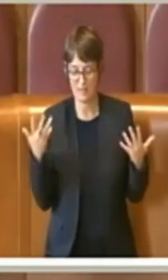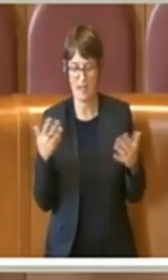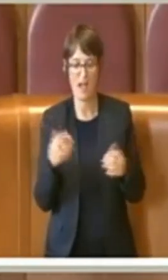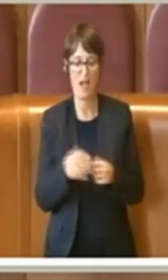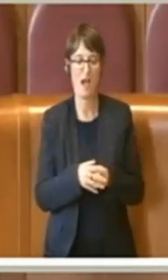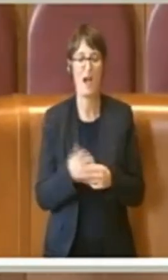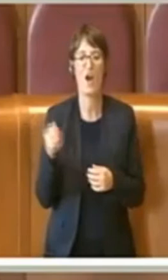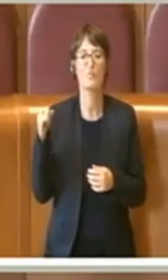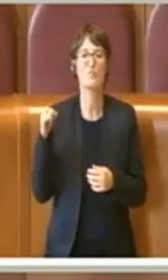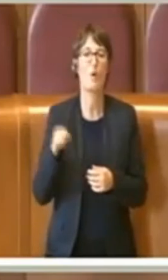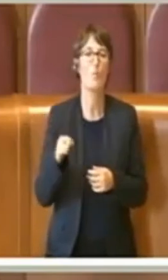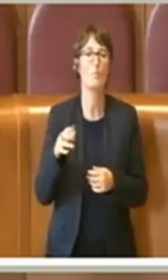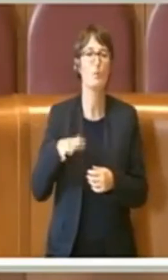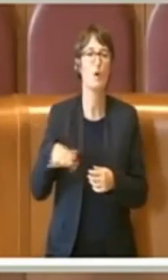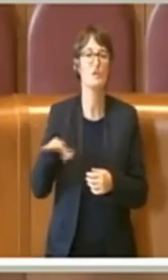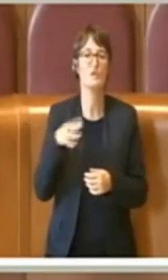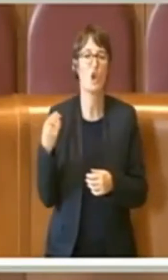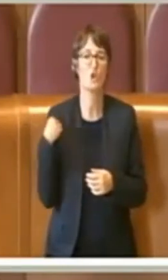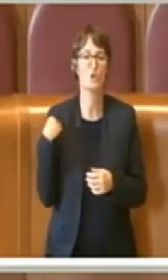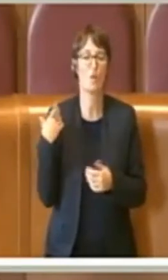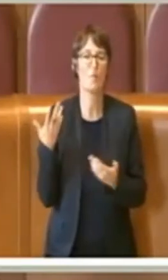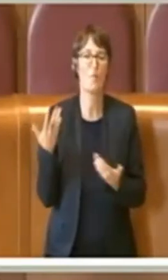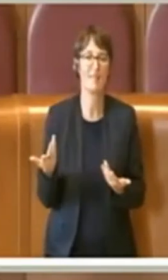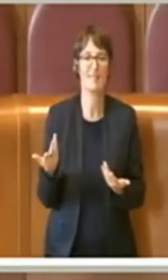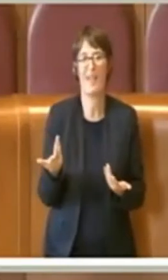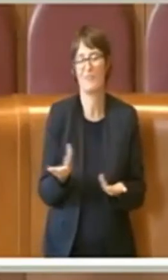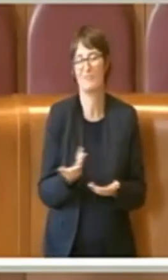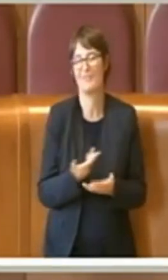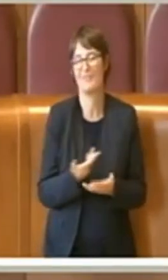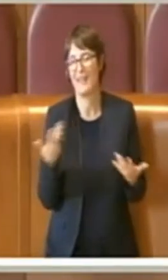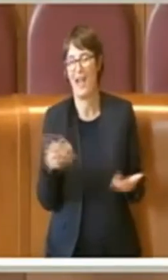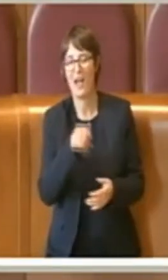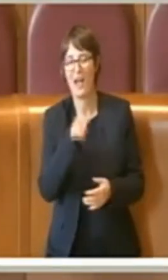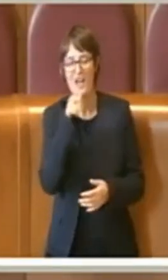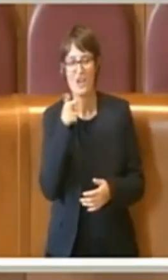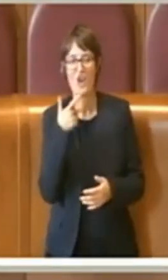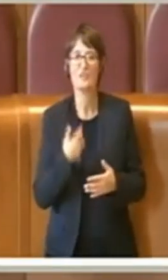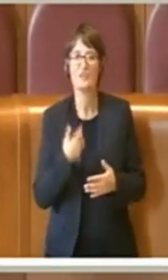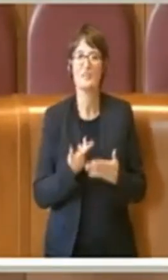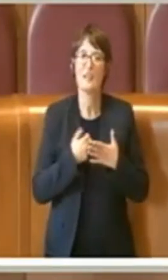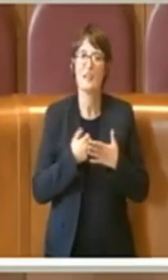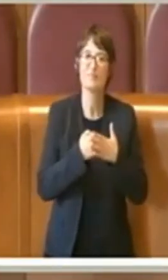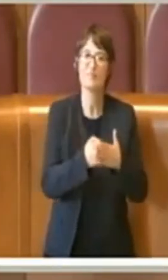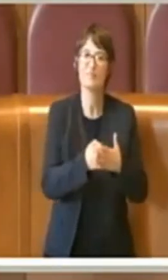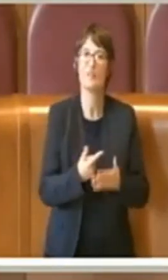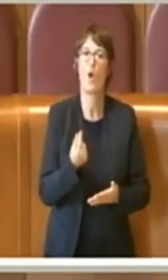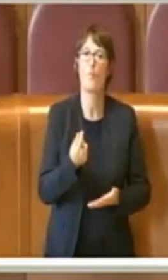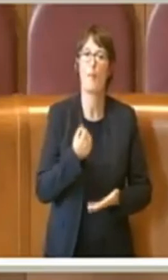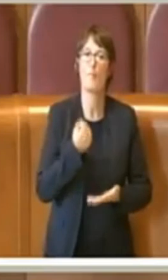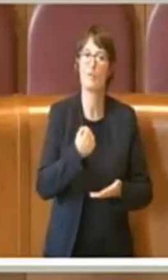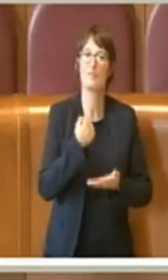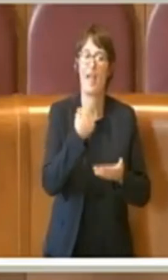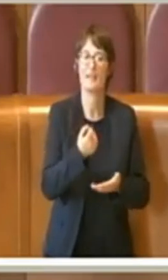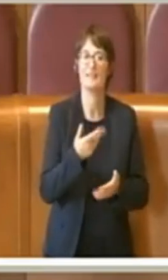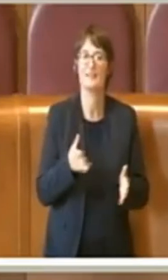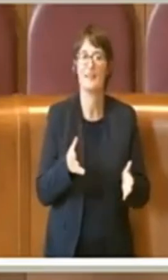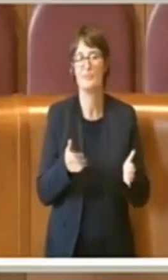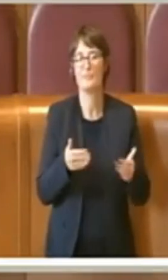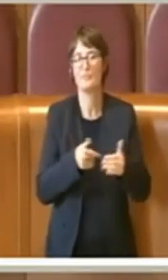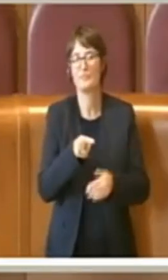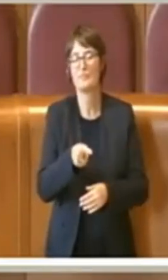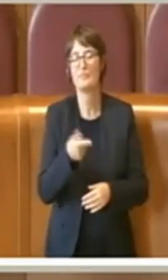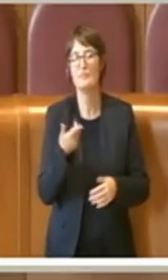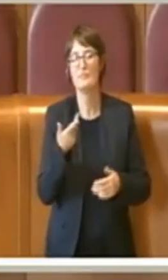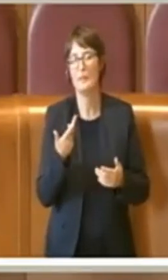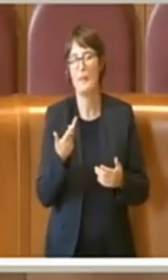opposizioni di dover potenziare il Dipartimento Politiche Abitative, che, insomma, è una richiesta ovvia, visto che